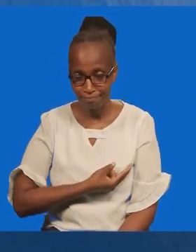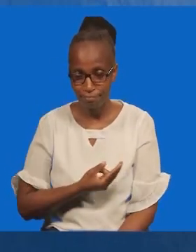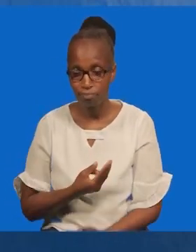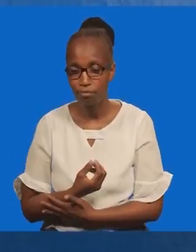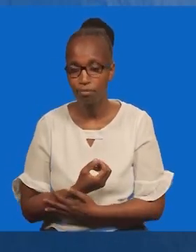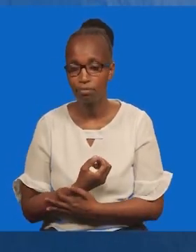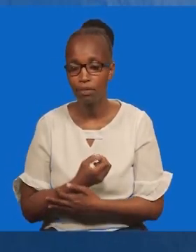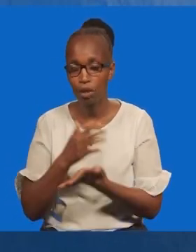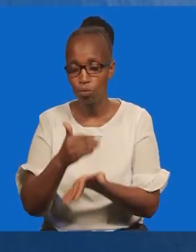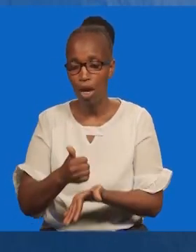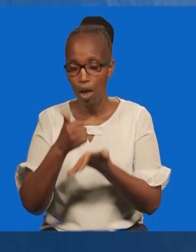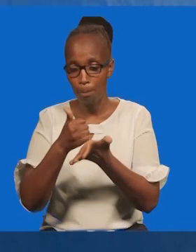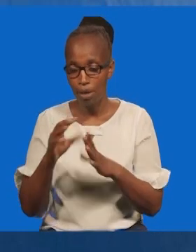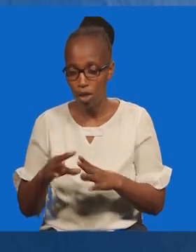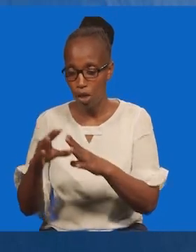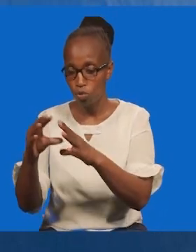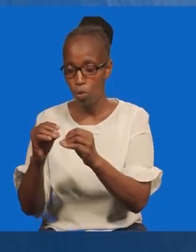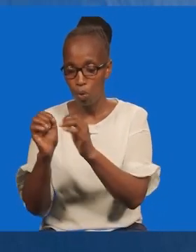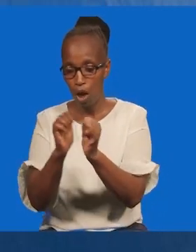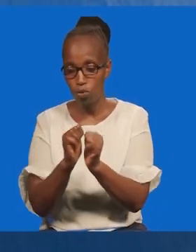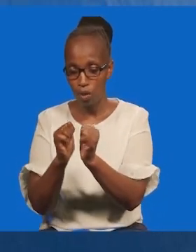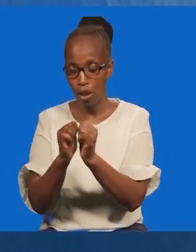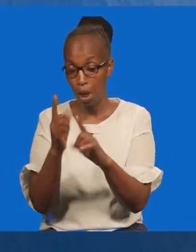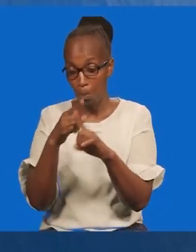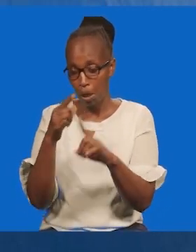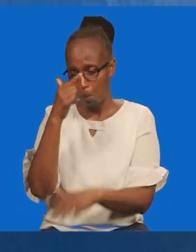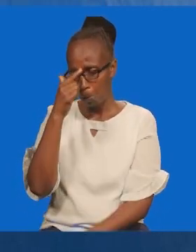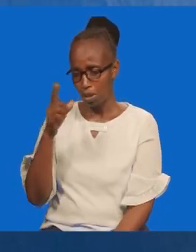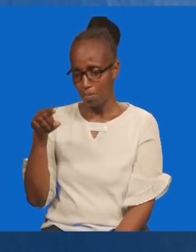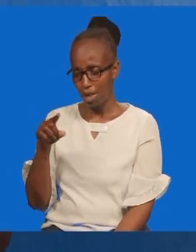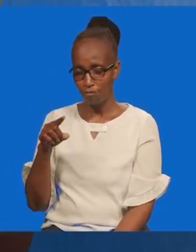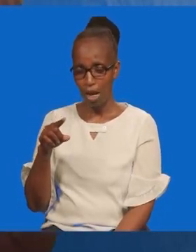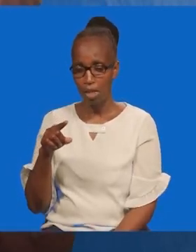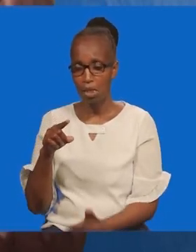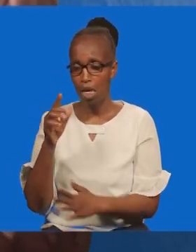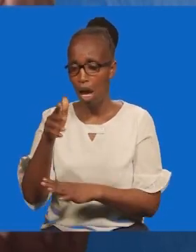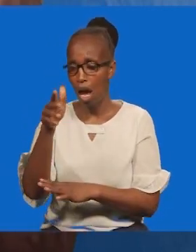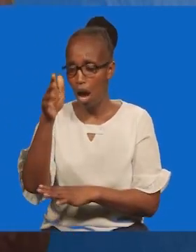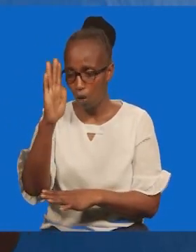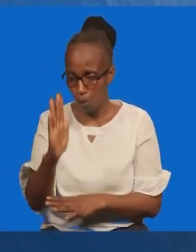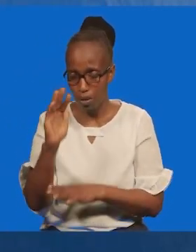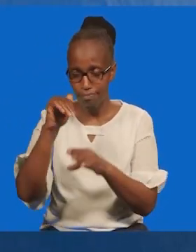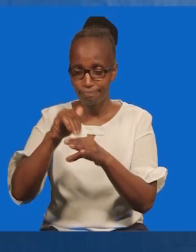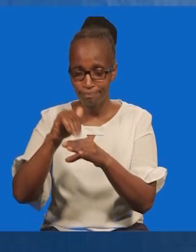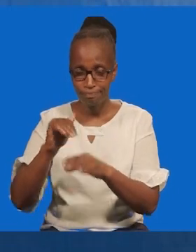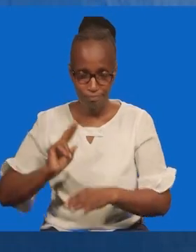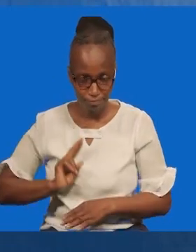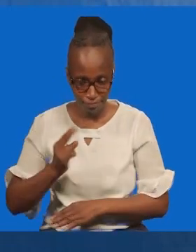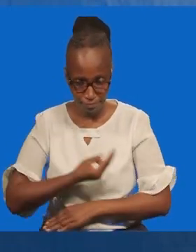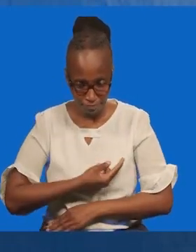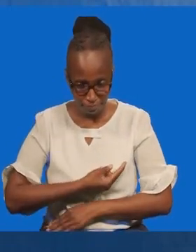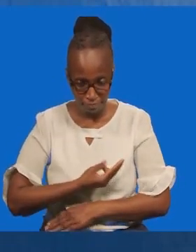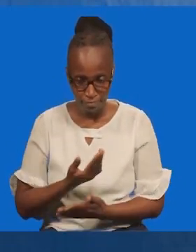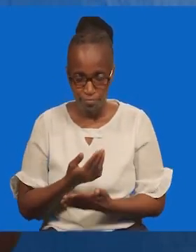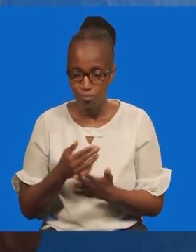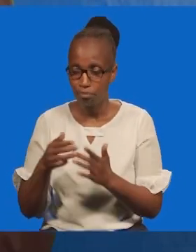anafanya tutembe enaye. Na kwa sababu yeye ni mungu ndenia misha yetu. Yeye